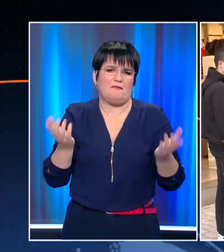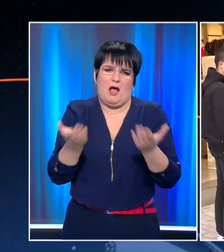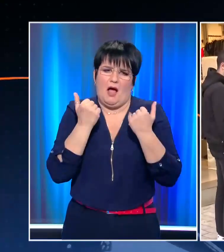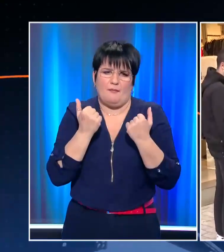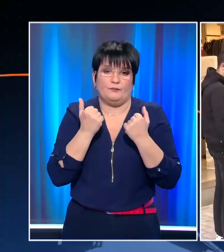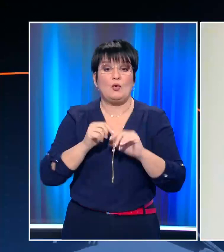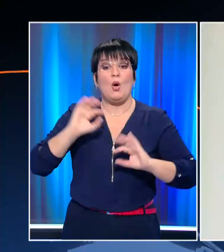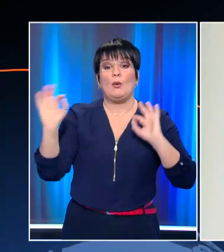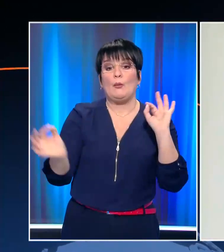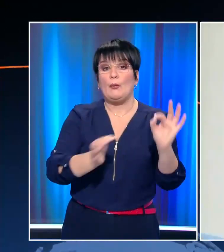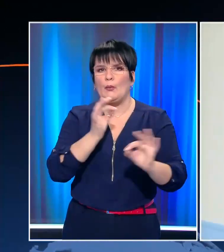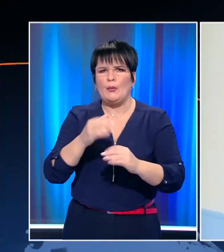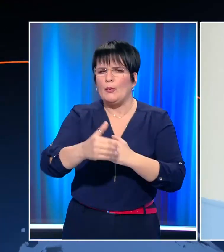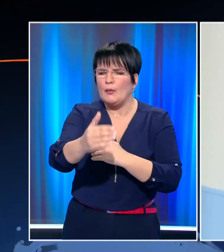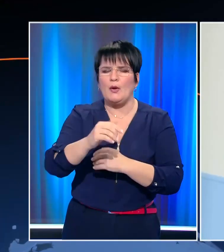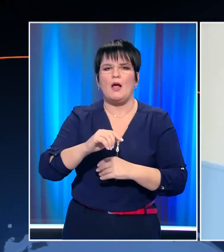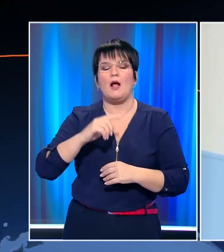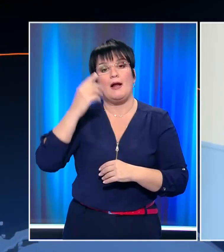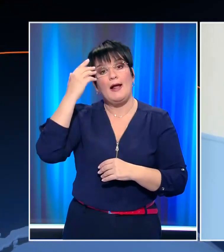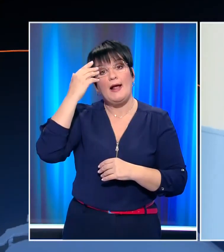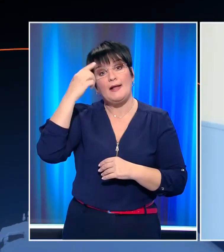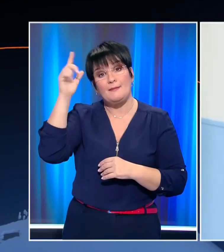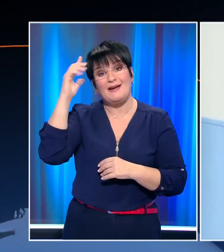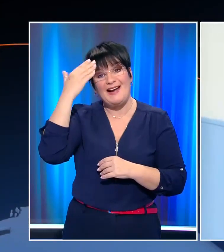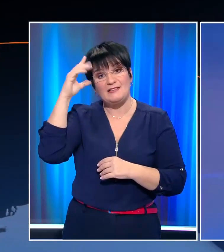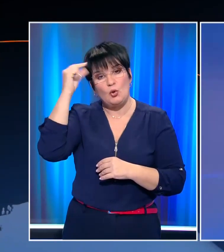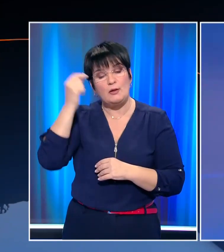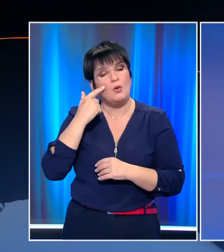αγοράς θα κρίνουν το άνοιγμα της δευτεροβάθμιας εκπαίδευσης.